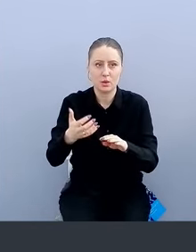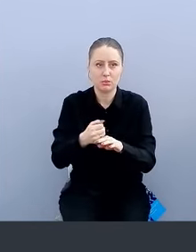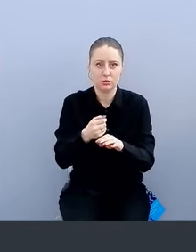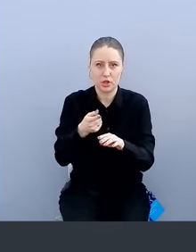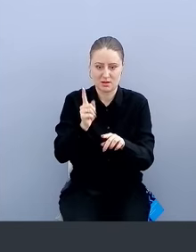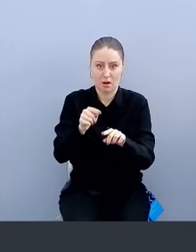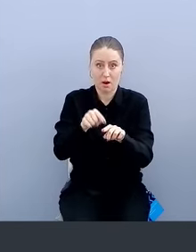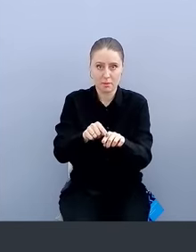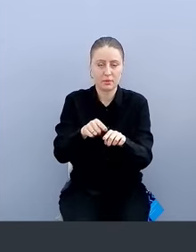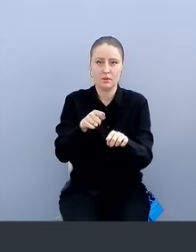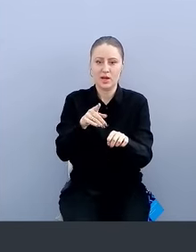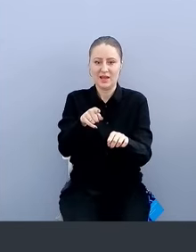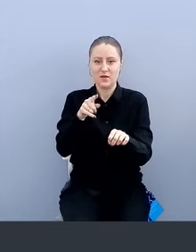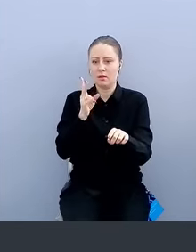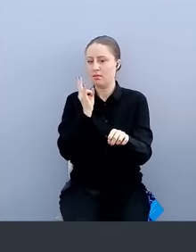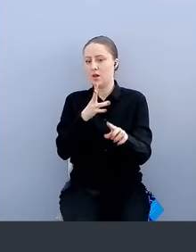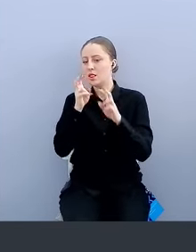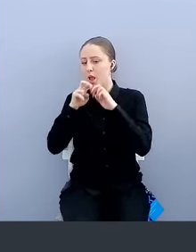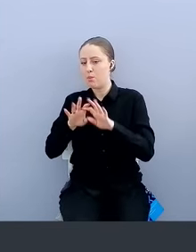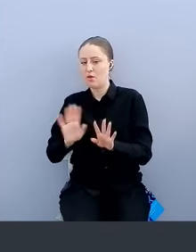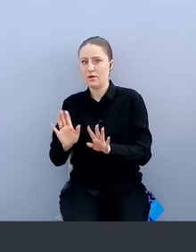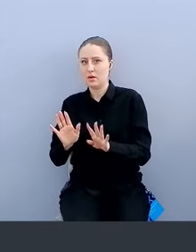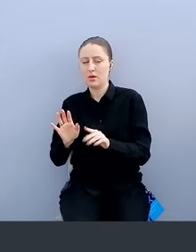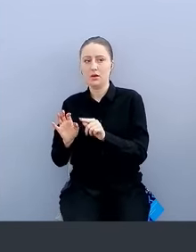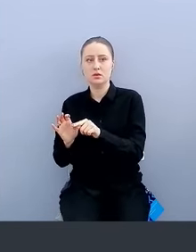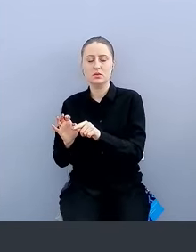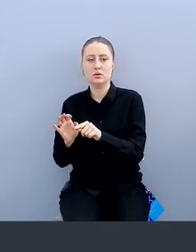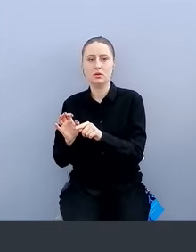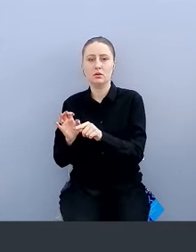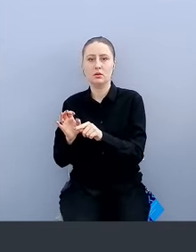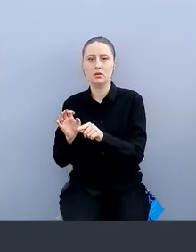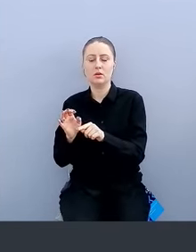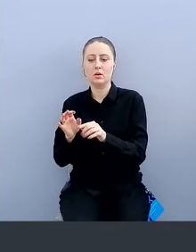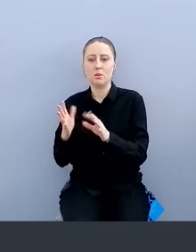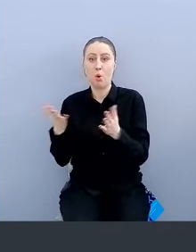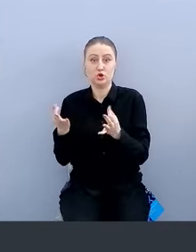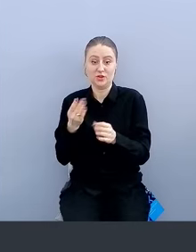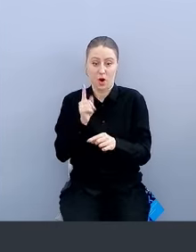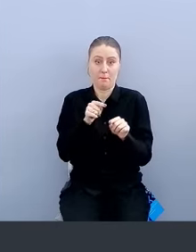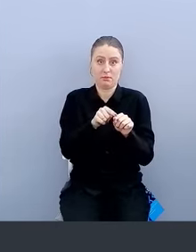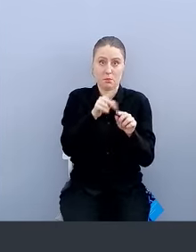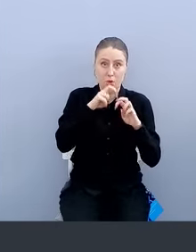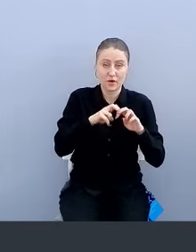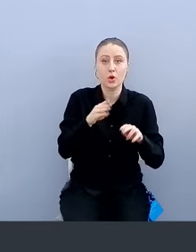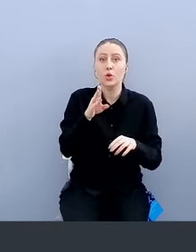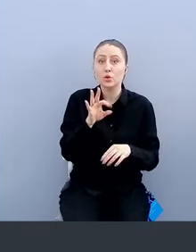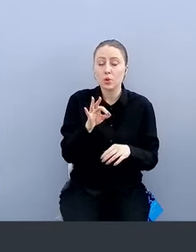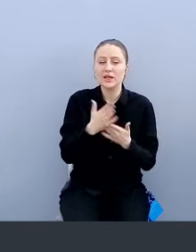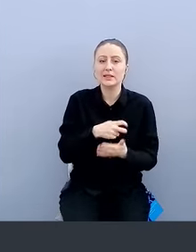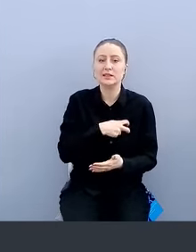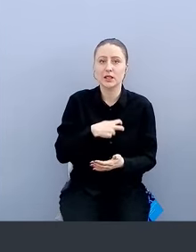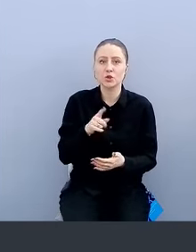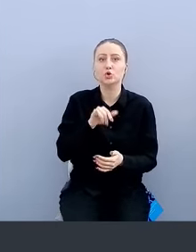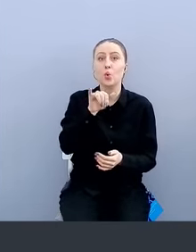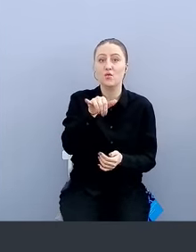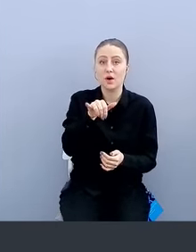машине, и не проверяете ничего больше, то есть риск, что